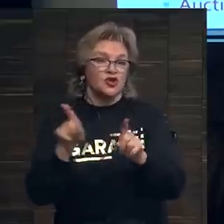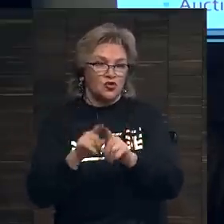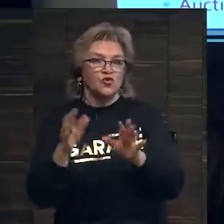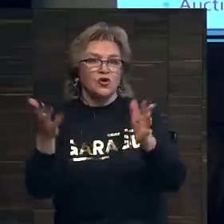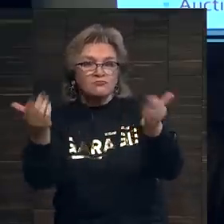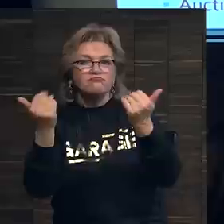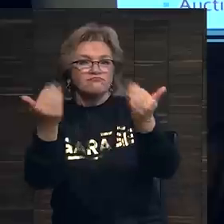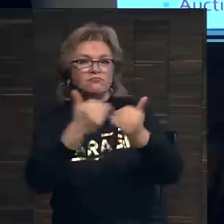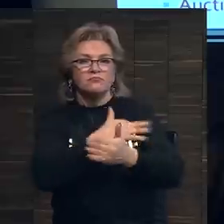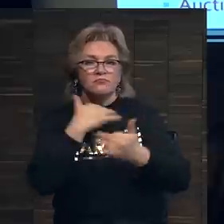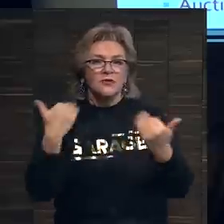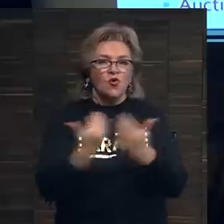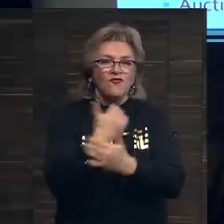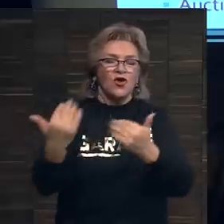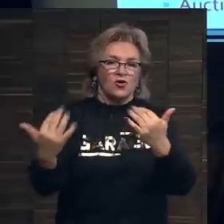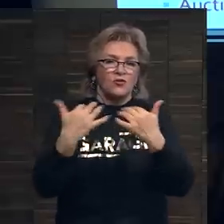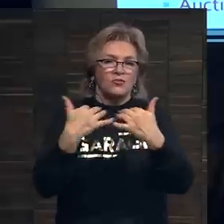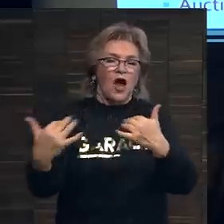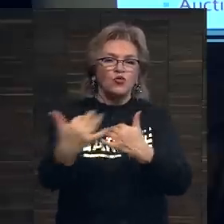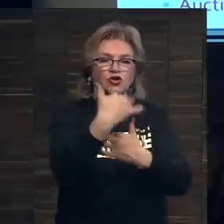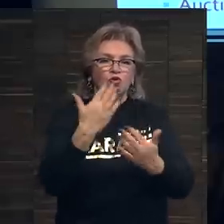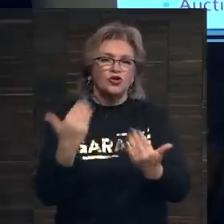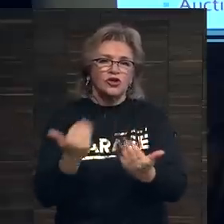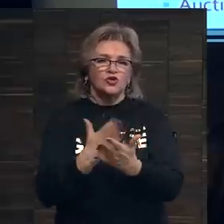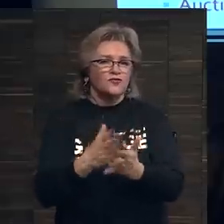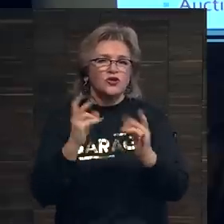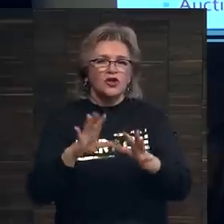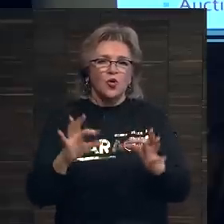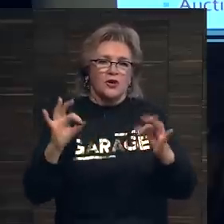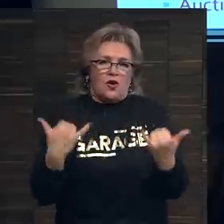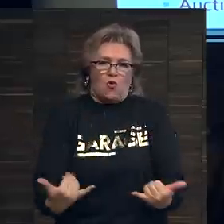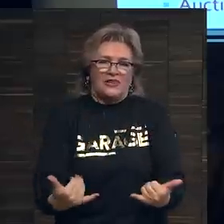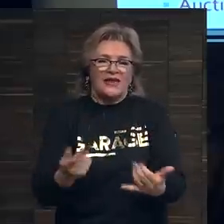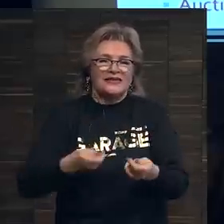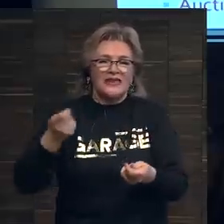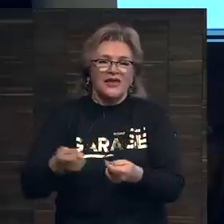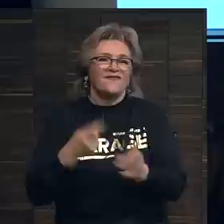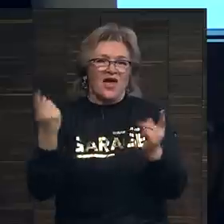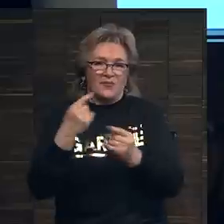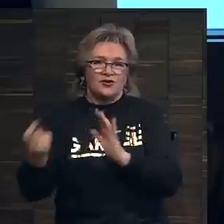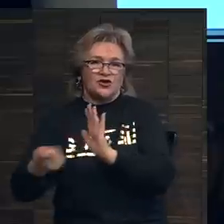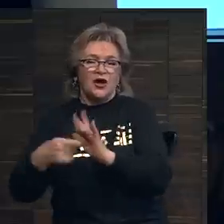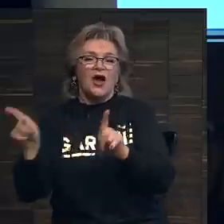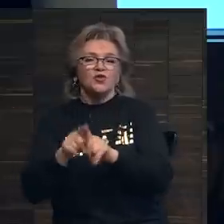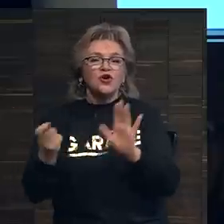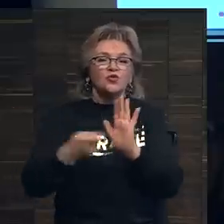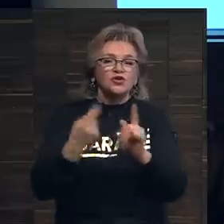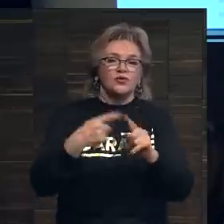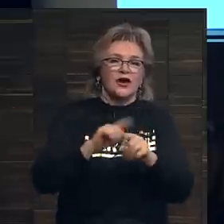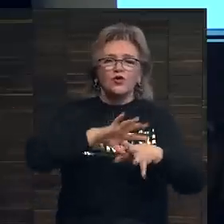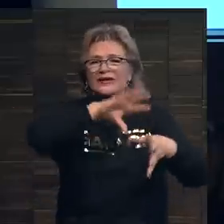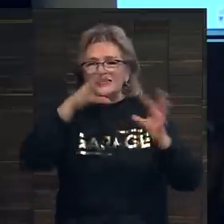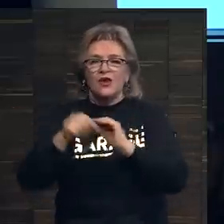вовлекают новую аудиторию. И это очень важно. Сейчас существуют не только онлайновые заявки на обычных аукционах, но и аукционы, которые проходят